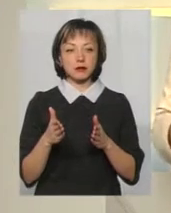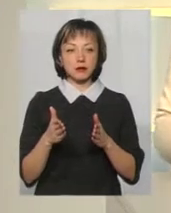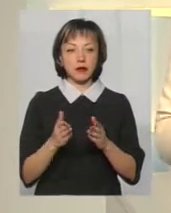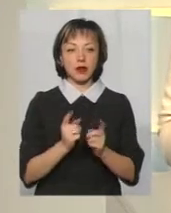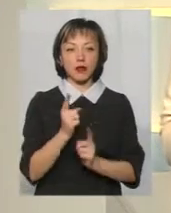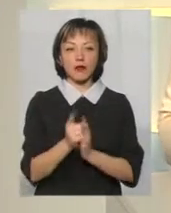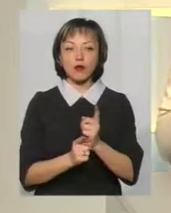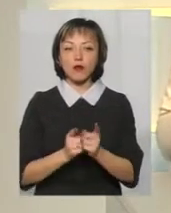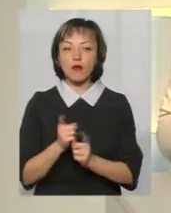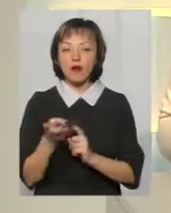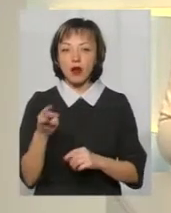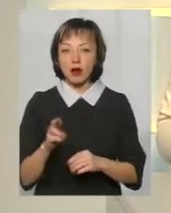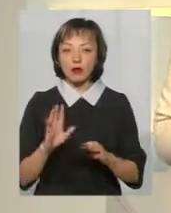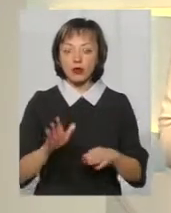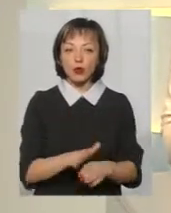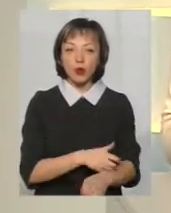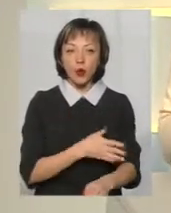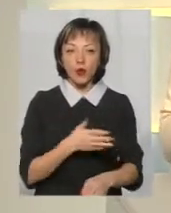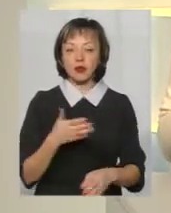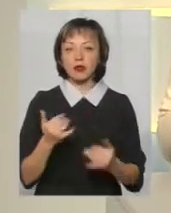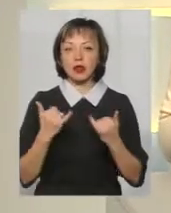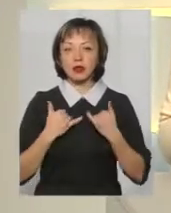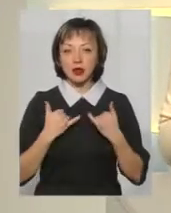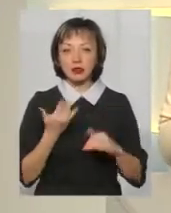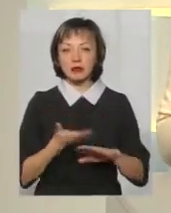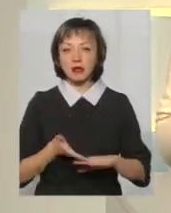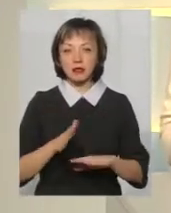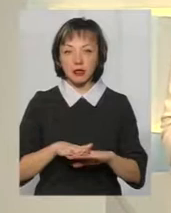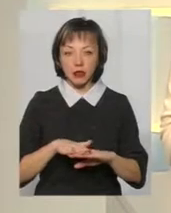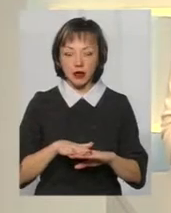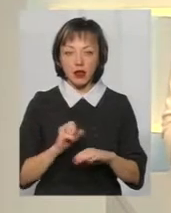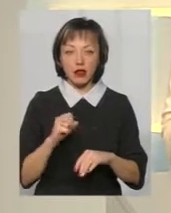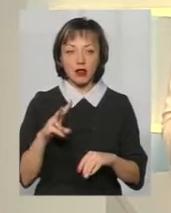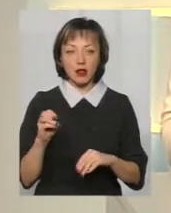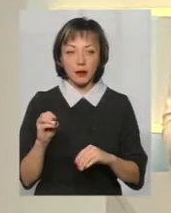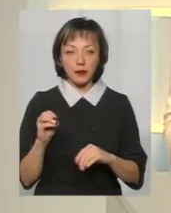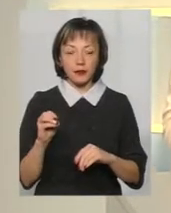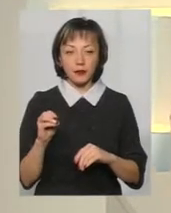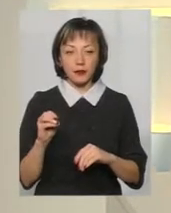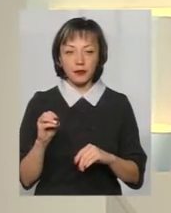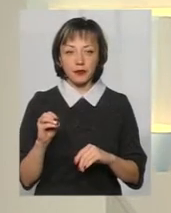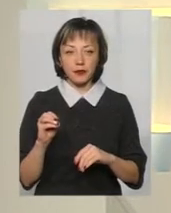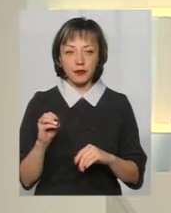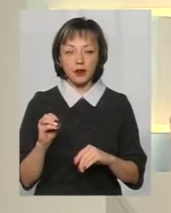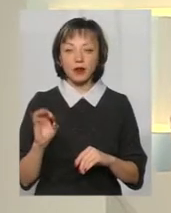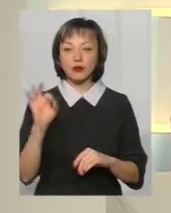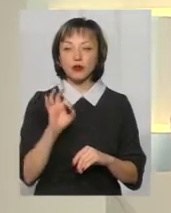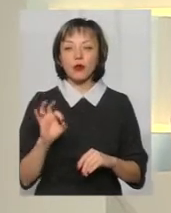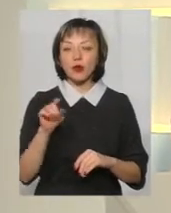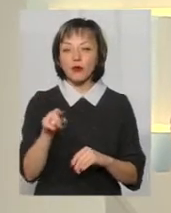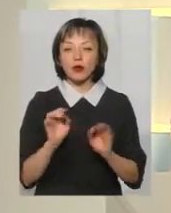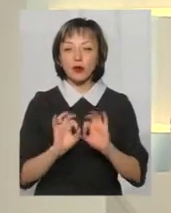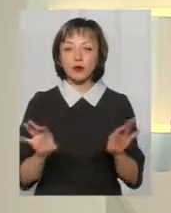реформування, вона буде дуже довга, для нас складна, але з того, що ви тільки що